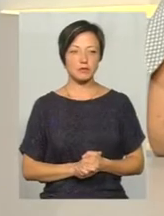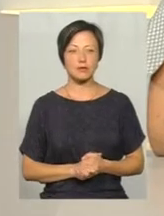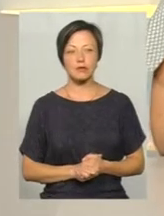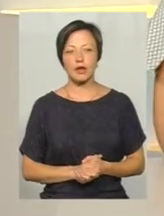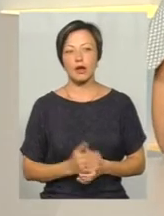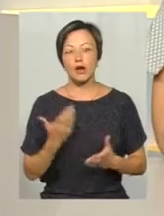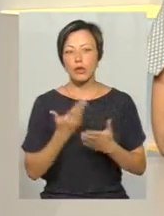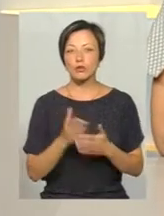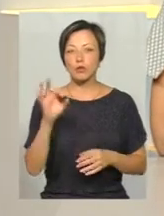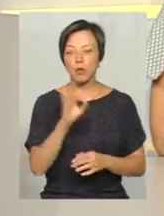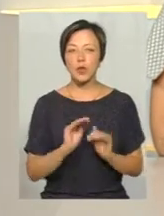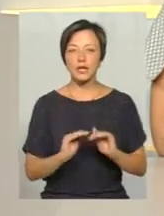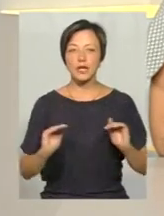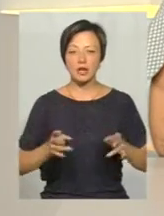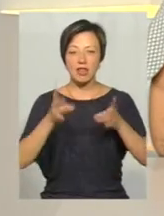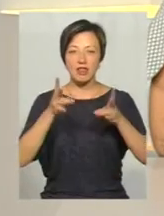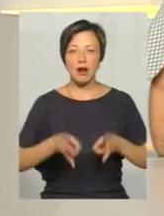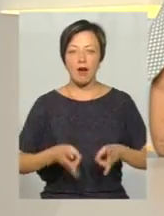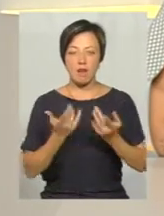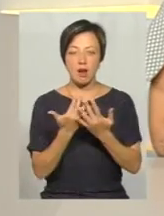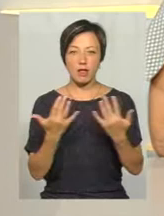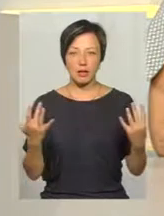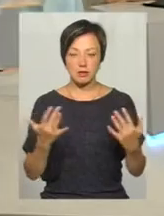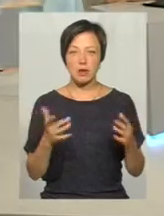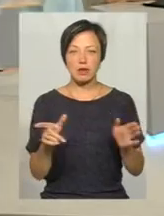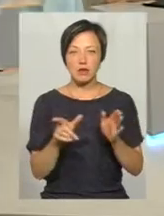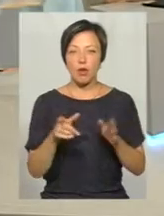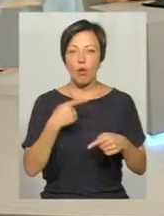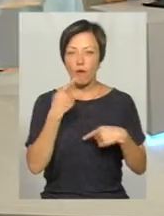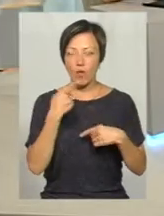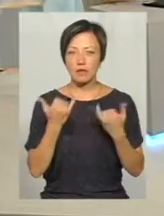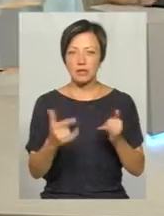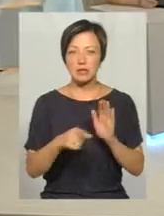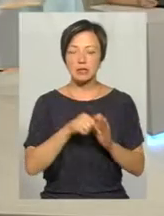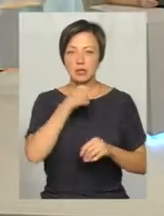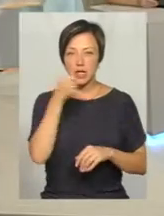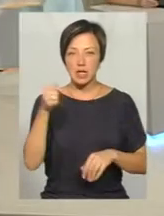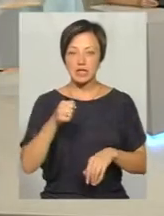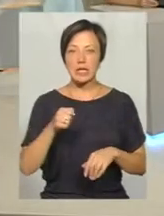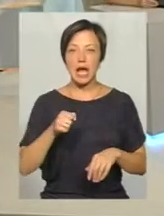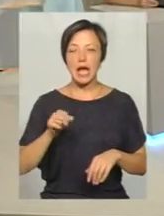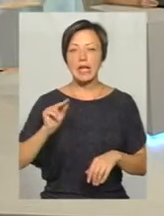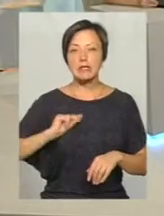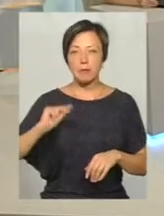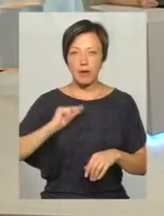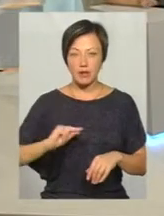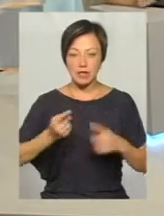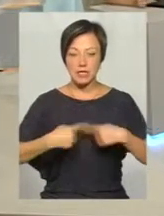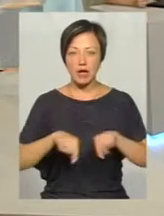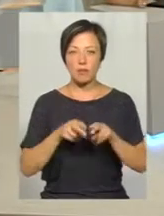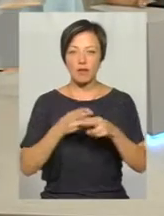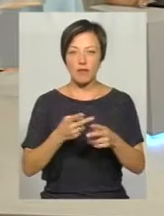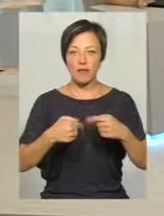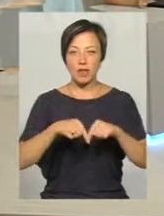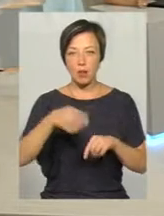Отож, про дитячий травматизм говоримо нині із старшим інспектором ювенальної превенції сектору превенції Хмельницького відділу поліції,